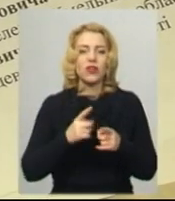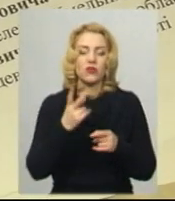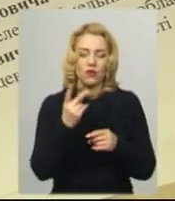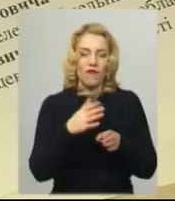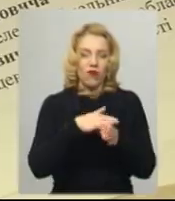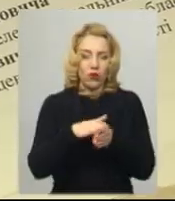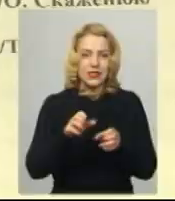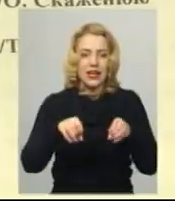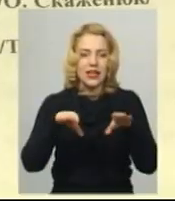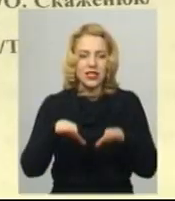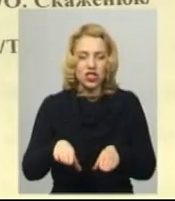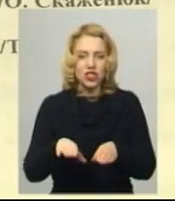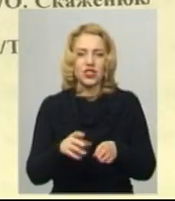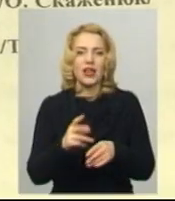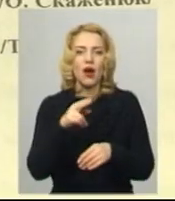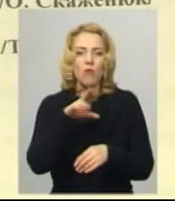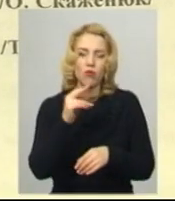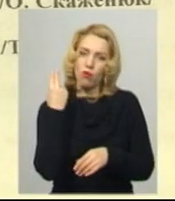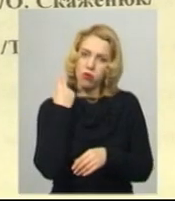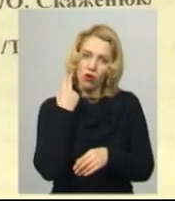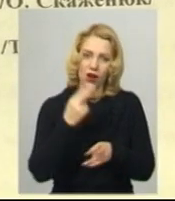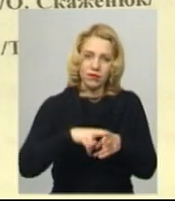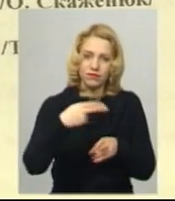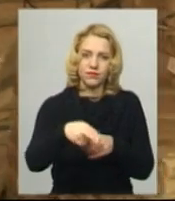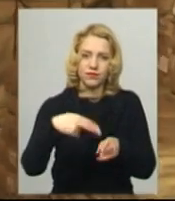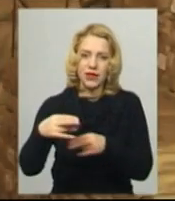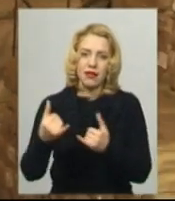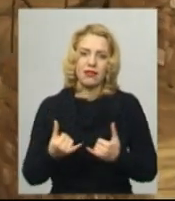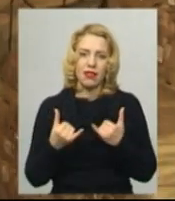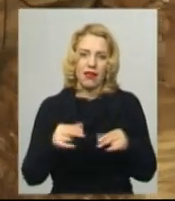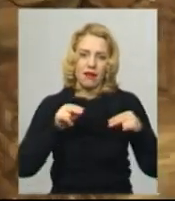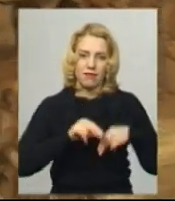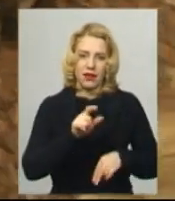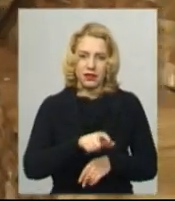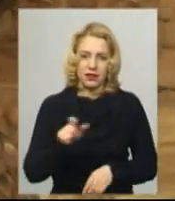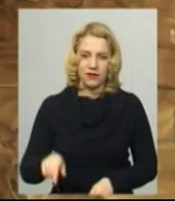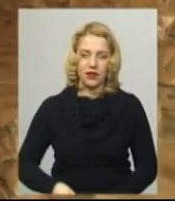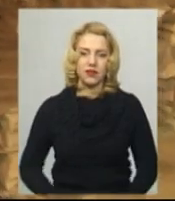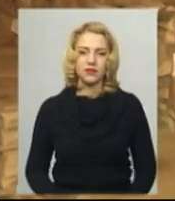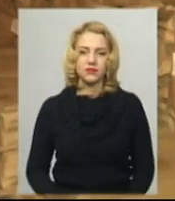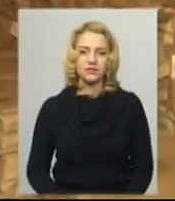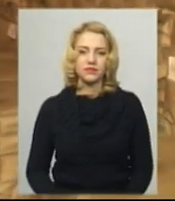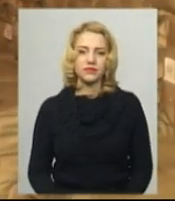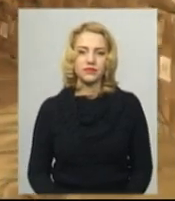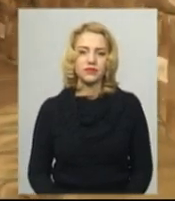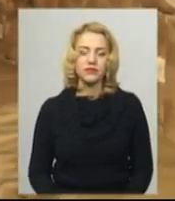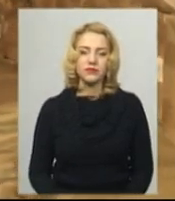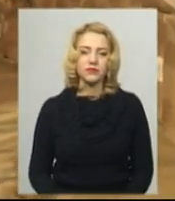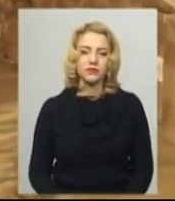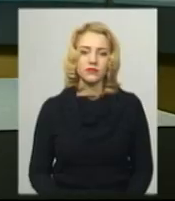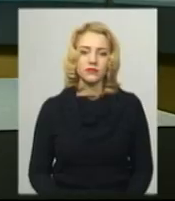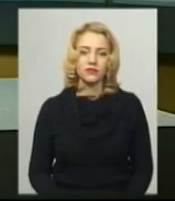– виплатити борги з зарплати найманим працівникам та звітувати про це кожного місяця. Світлана Поробок, Віктор Кривий, новини на Суспільному, Хмельницький.